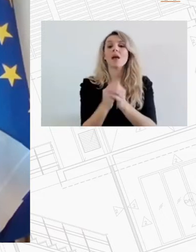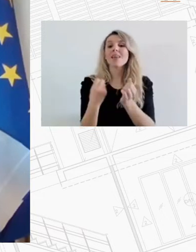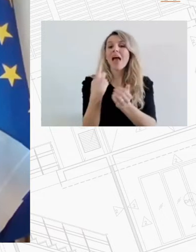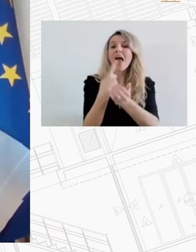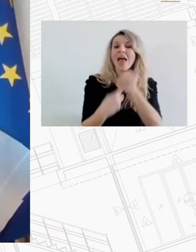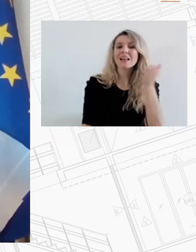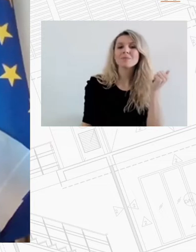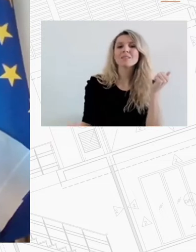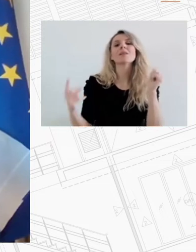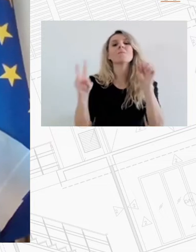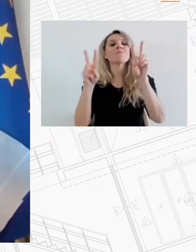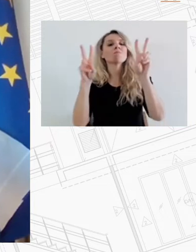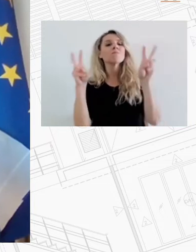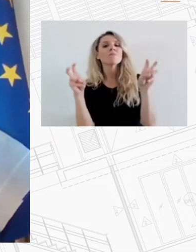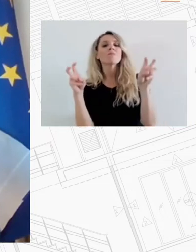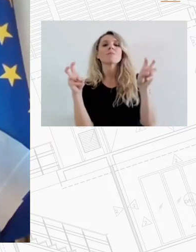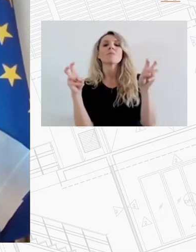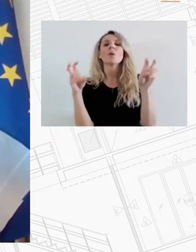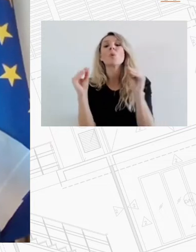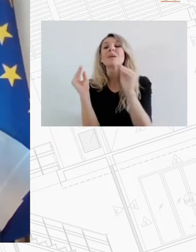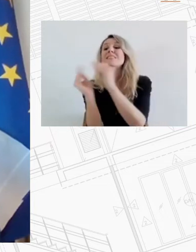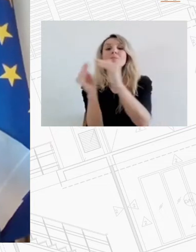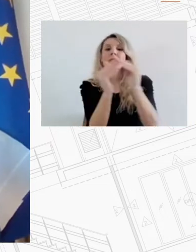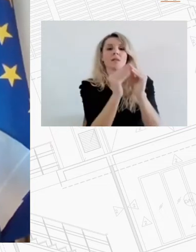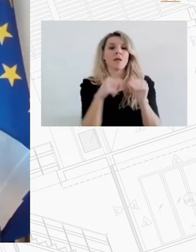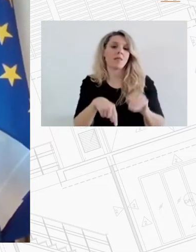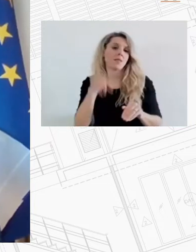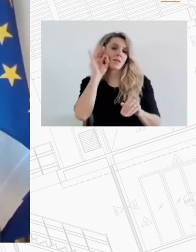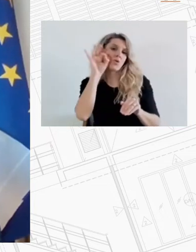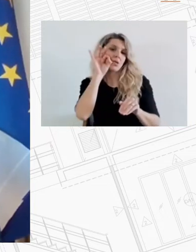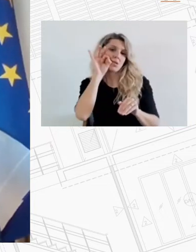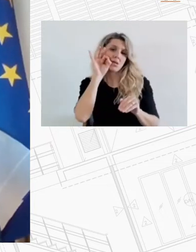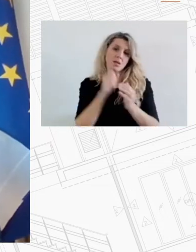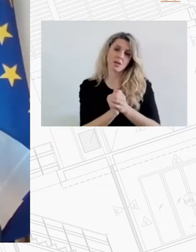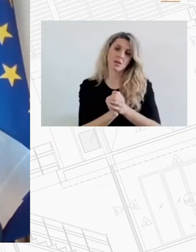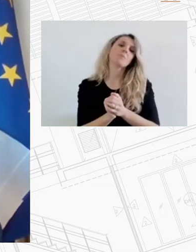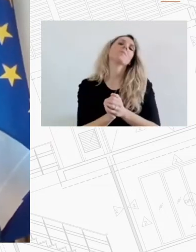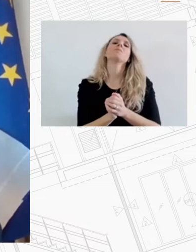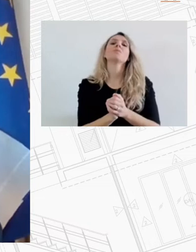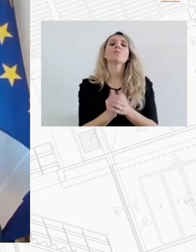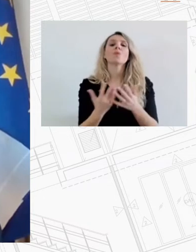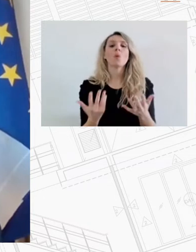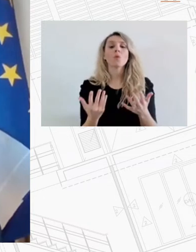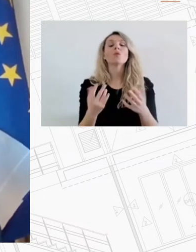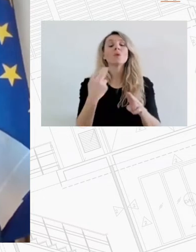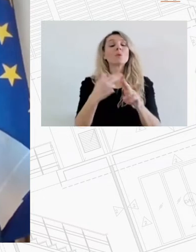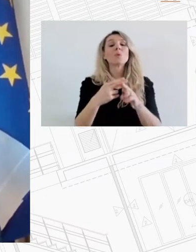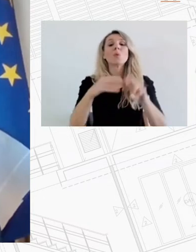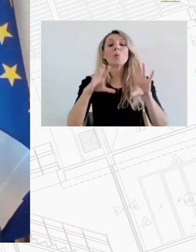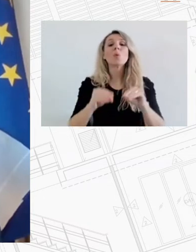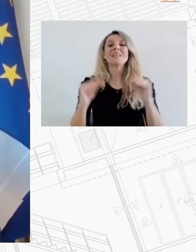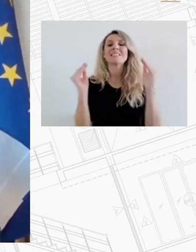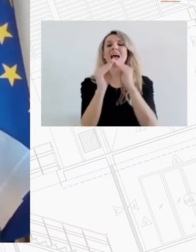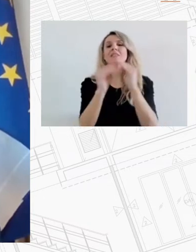και οικονομικά προσεκτής κατοικίας στην πόλη γι' αυτό και στον πυρήνα της στεγαστικής πολιτικής του Δήμου